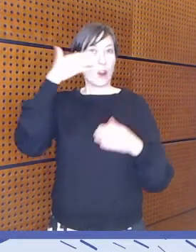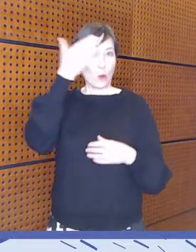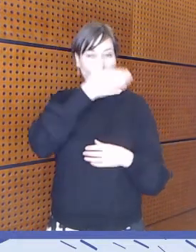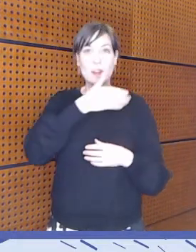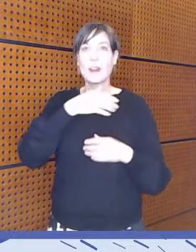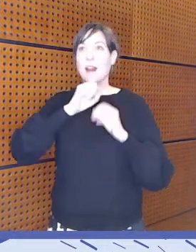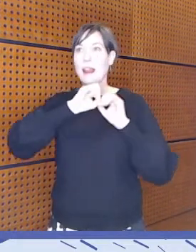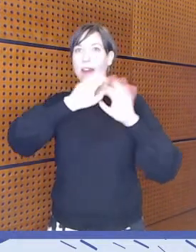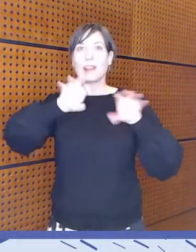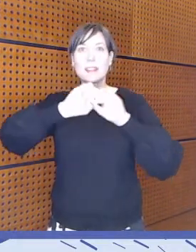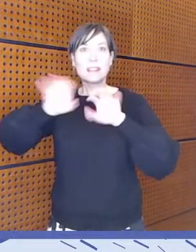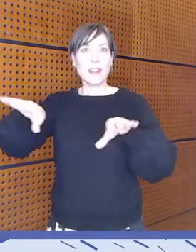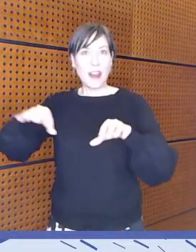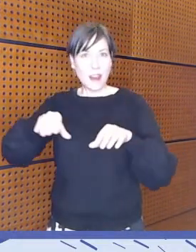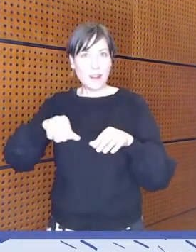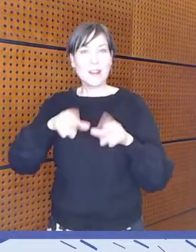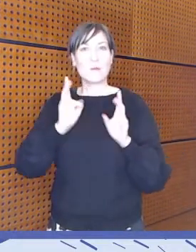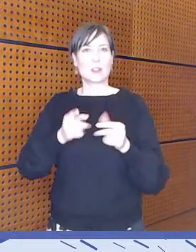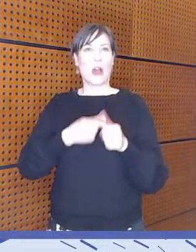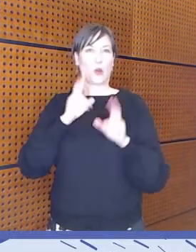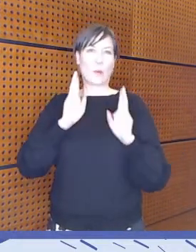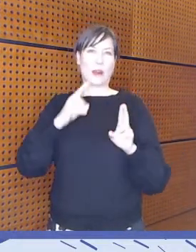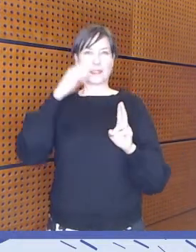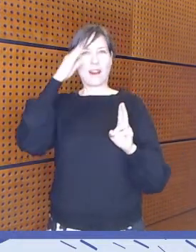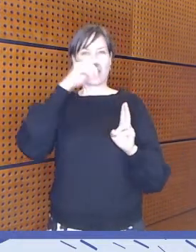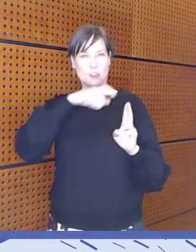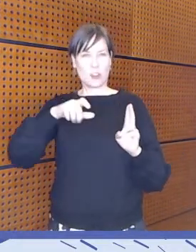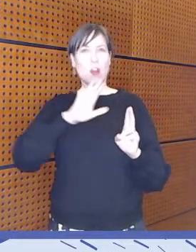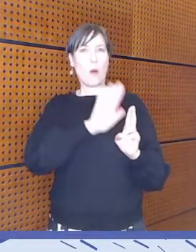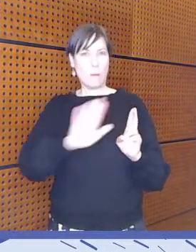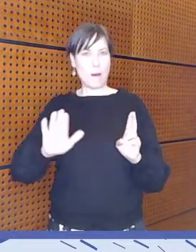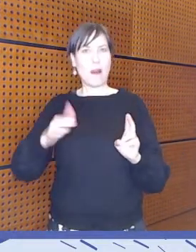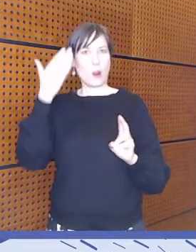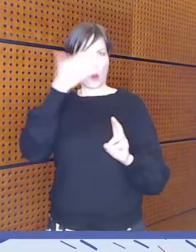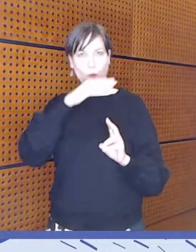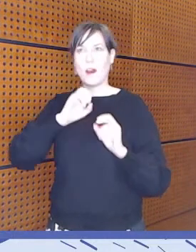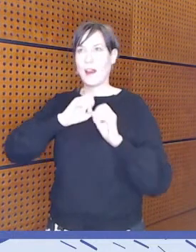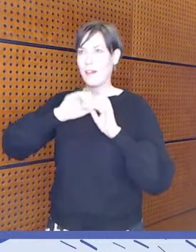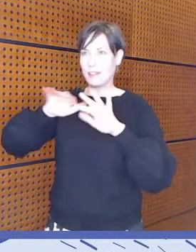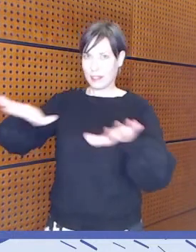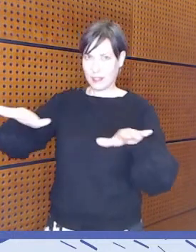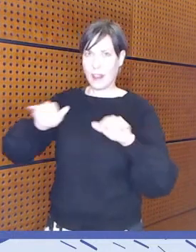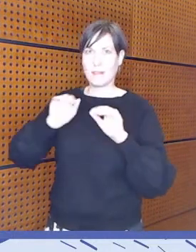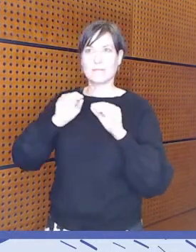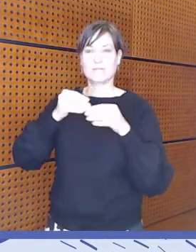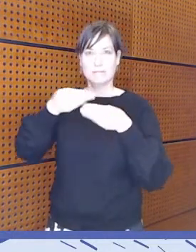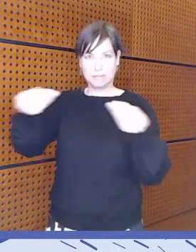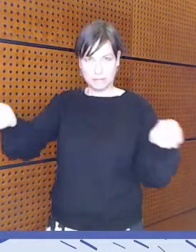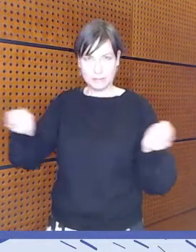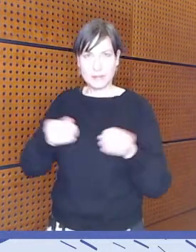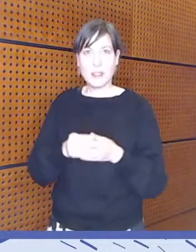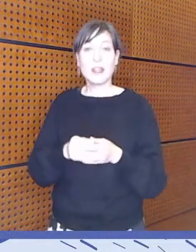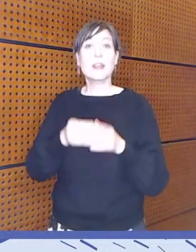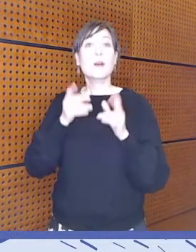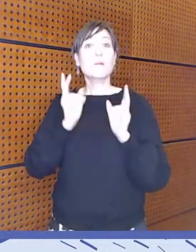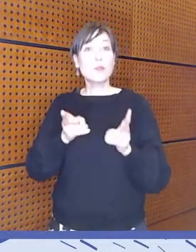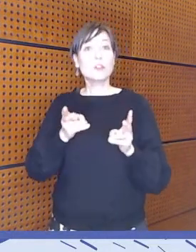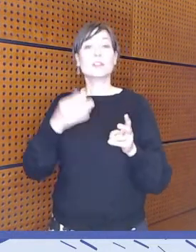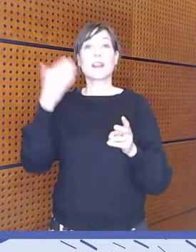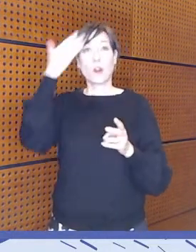myös alkuperäiskansojen elokuvia ja myöskin sitten kehittää elokuvakasvatusta.